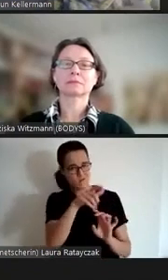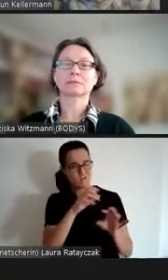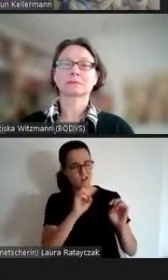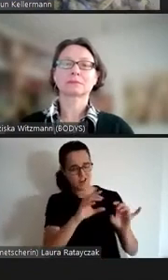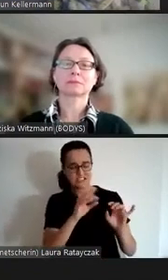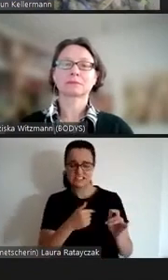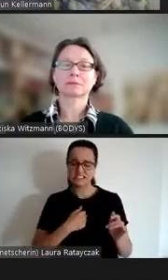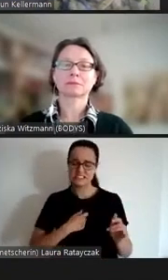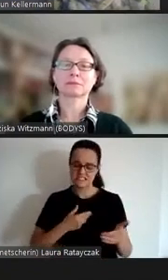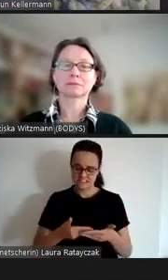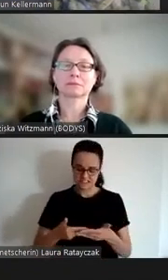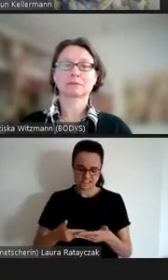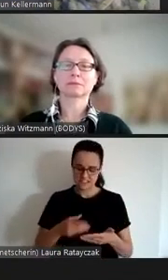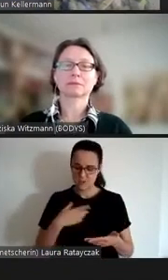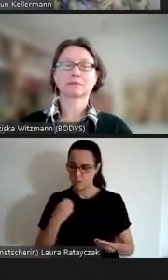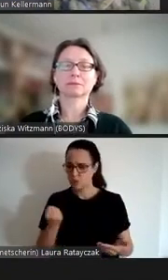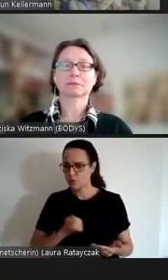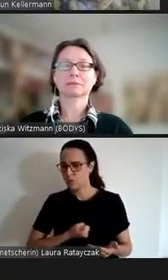uneindeutige